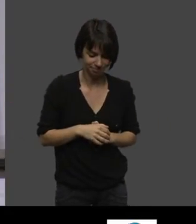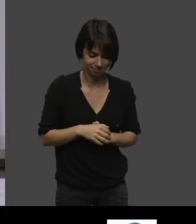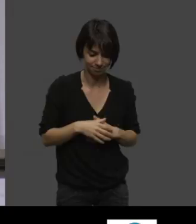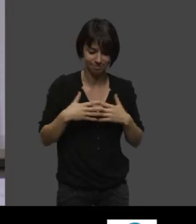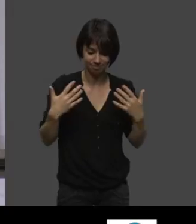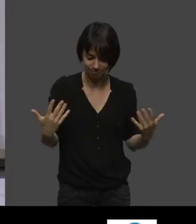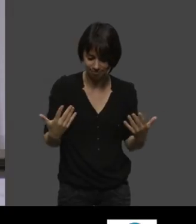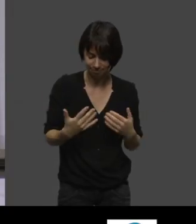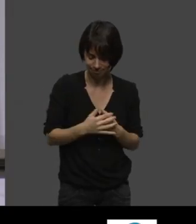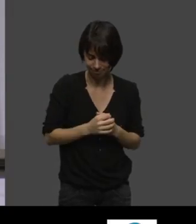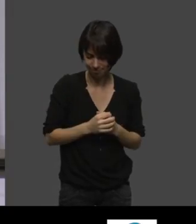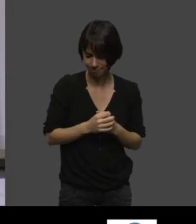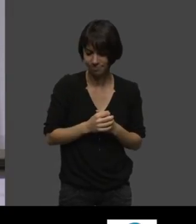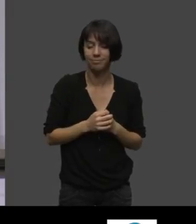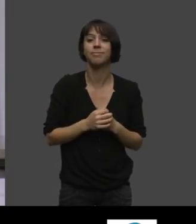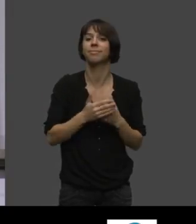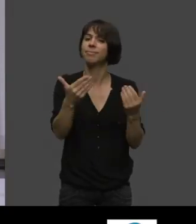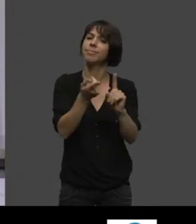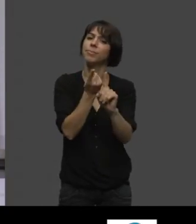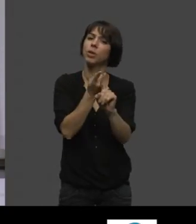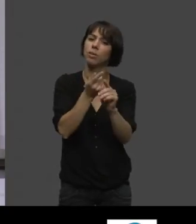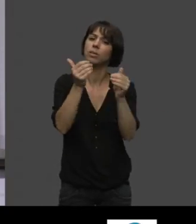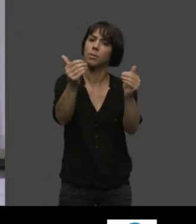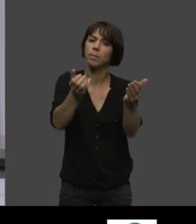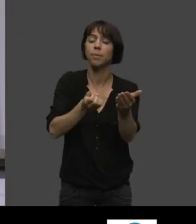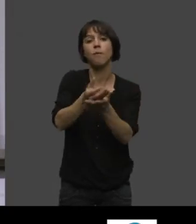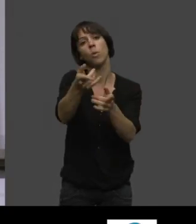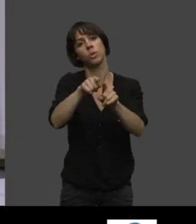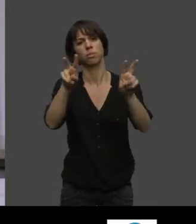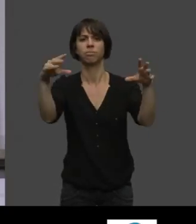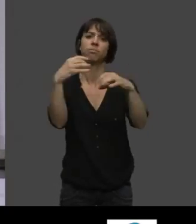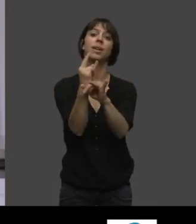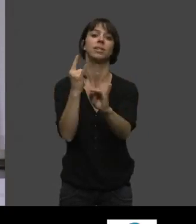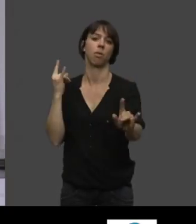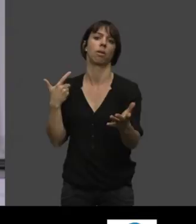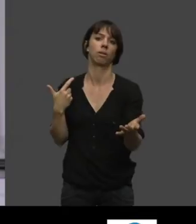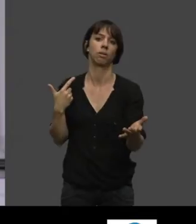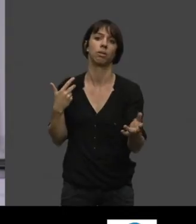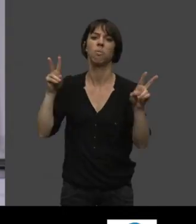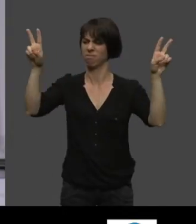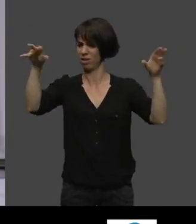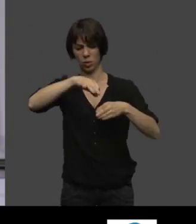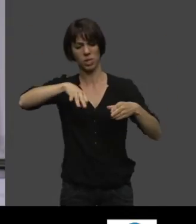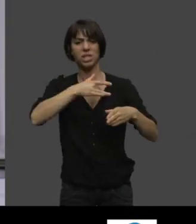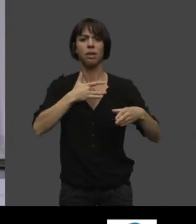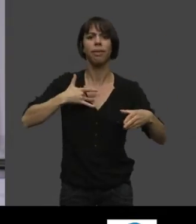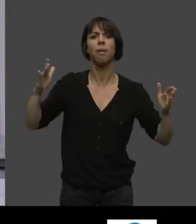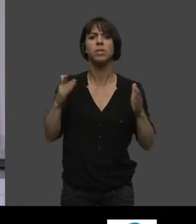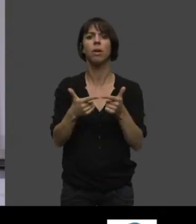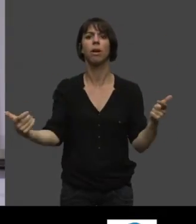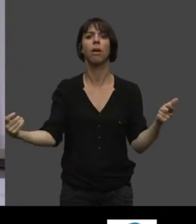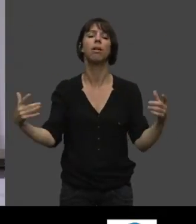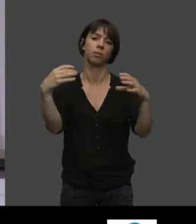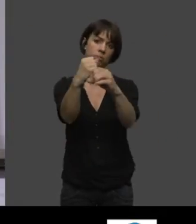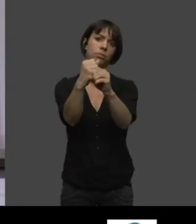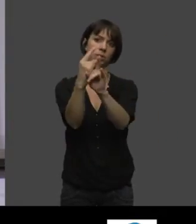quand… Il faut savoir quand même comment les choses se sont passées, cette cuisine de santé, l'école de